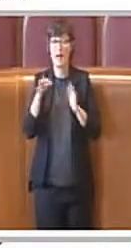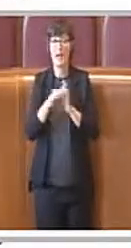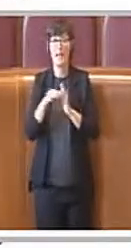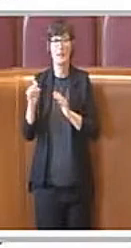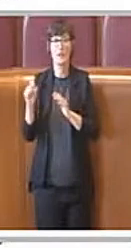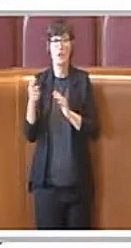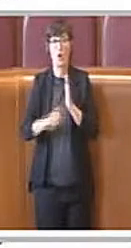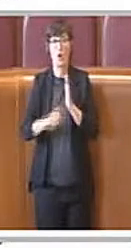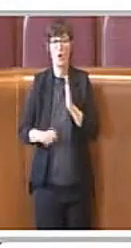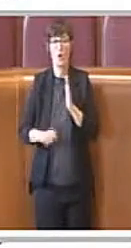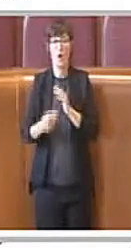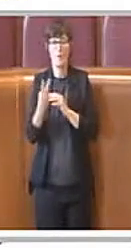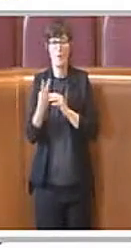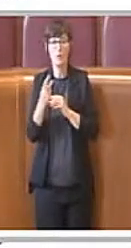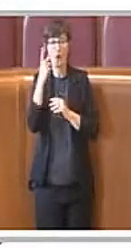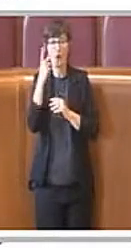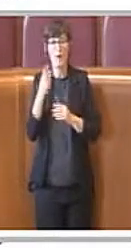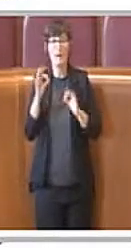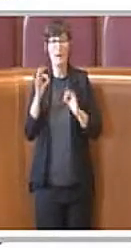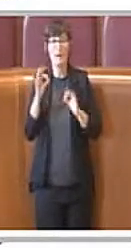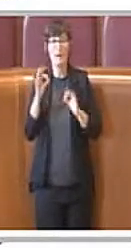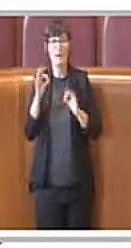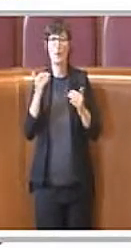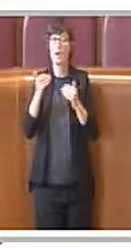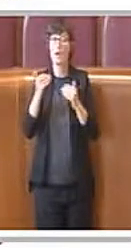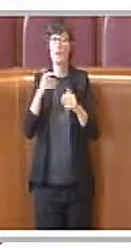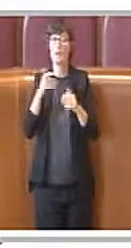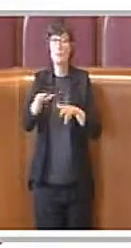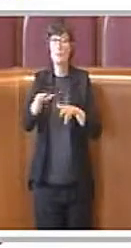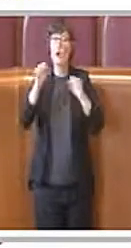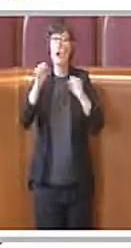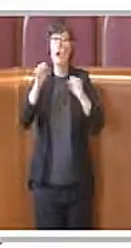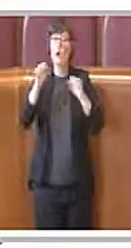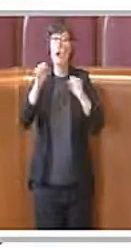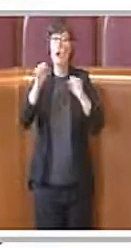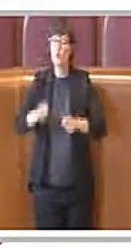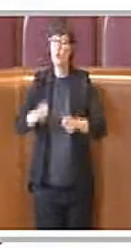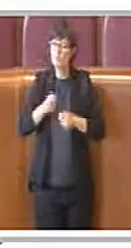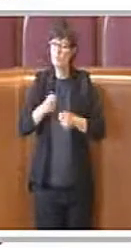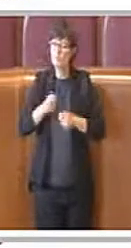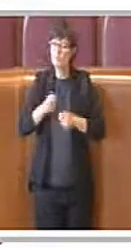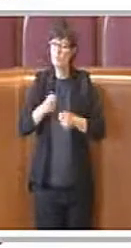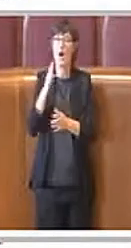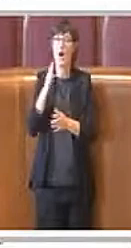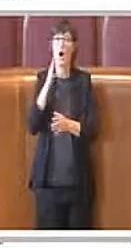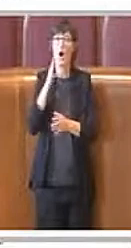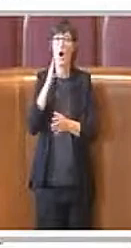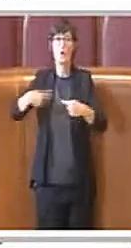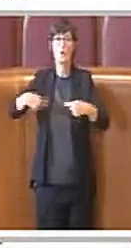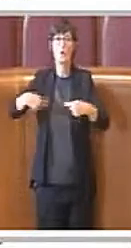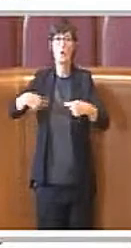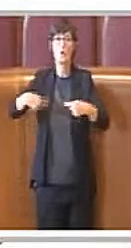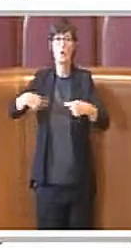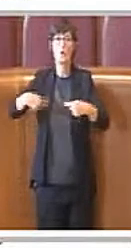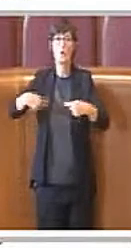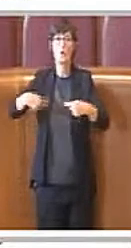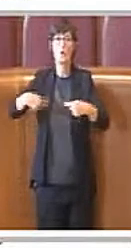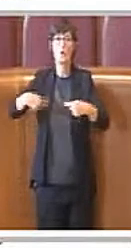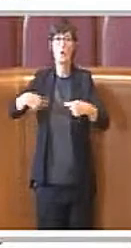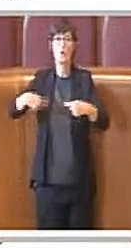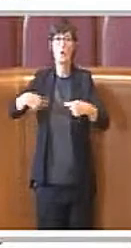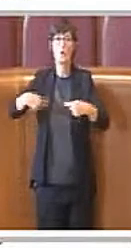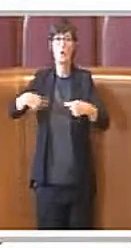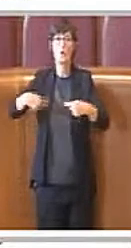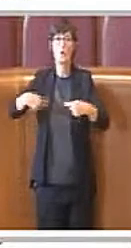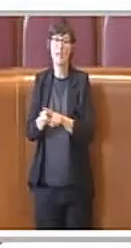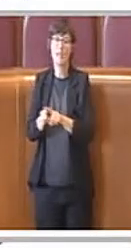,2, prevede che l'Assemblea Capitolina possa istituire consulte cittadine, quale strumento di partecipazione dei cittadini alle